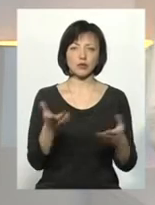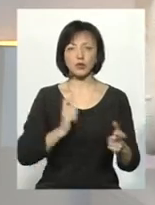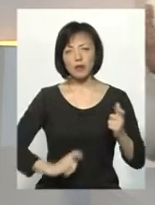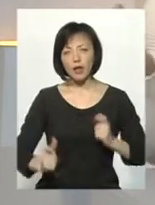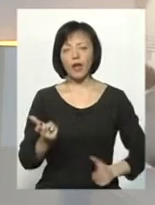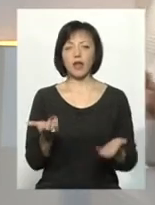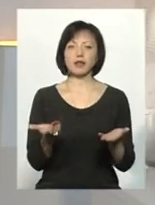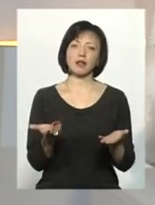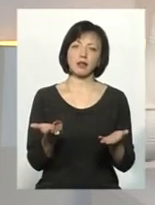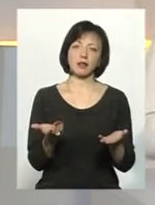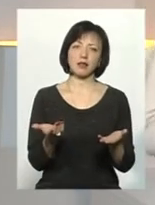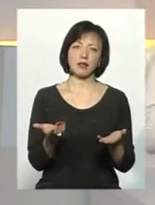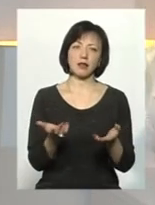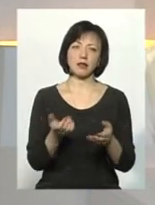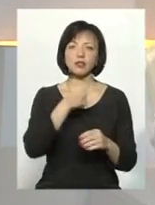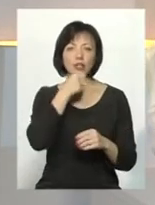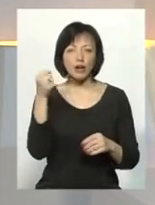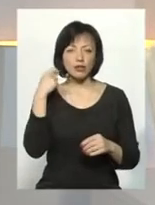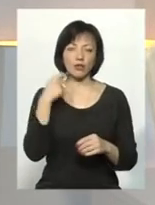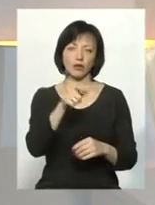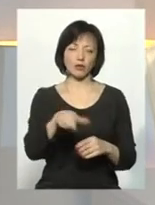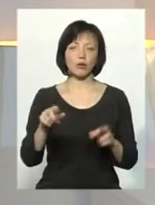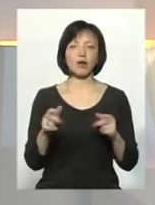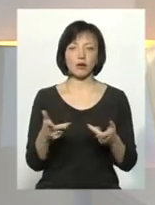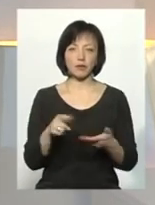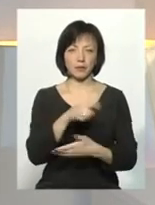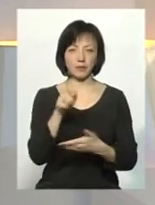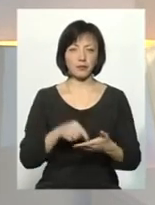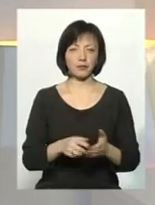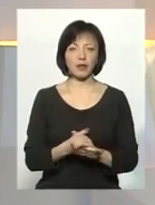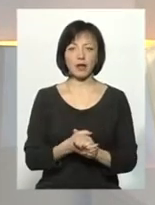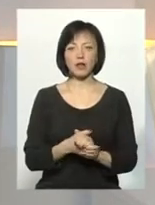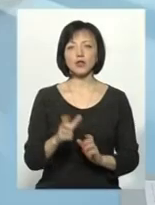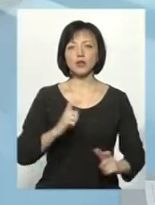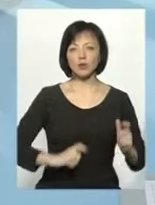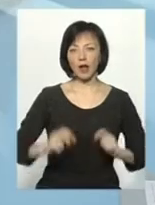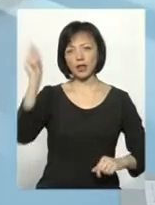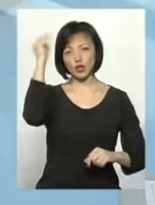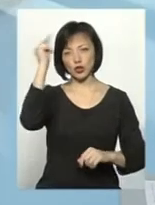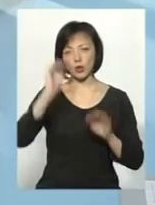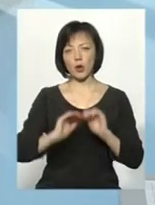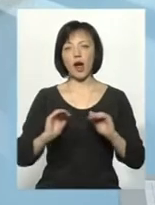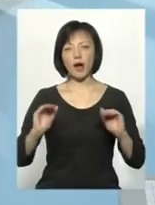Студенти, більше люди з досвідом? Студенти, школярі,